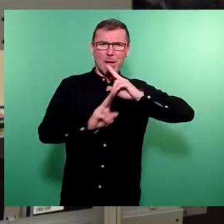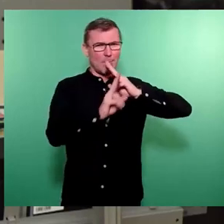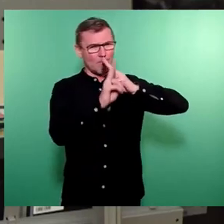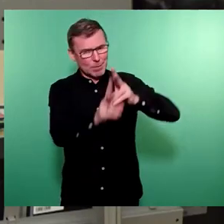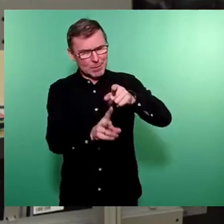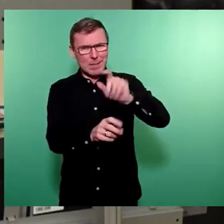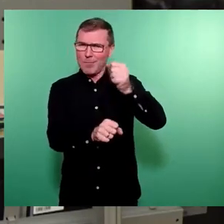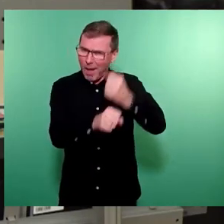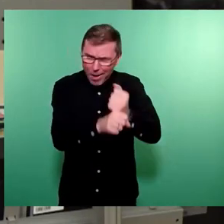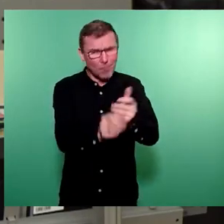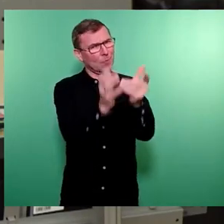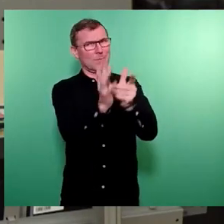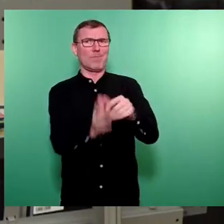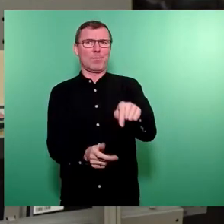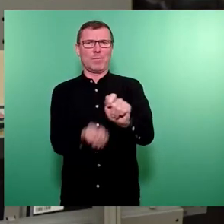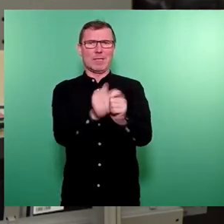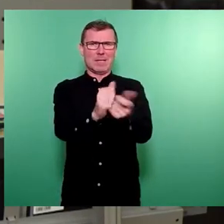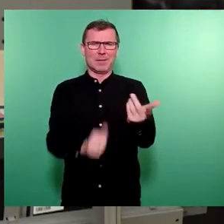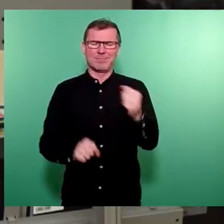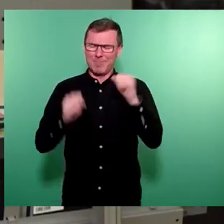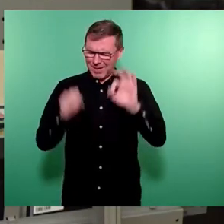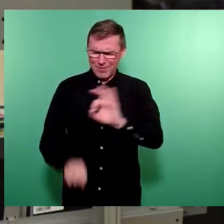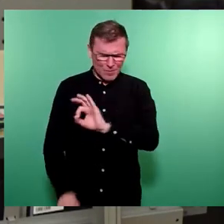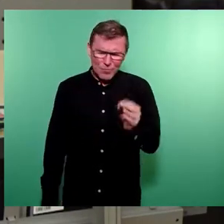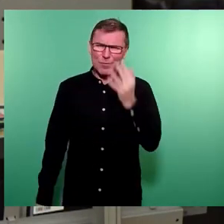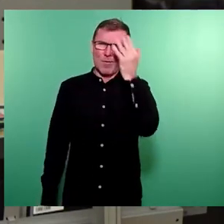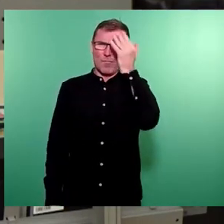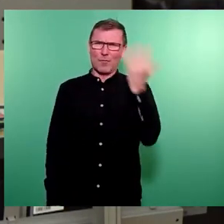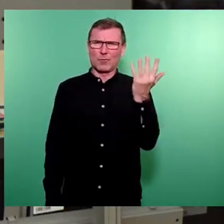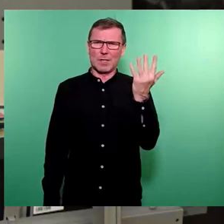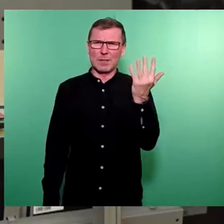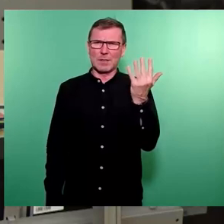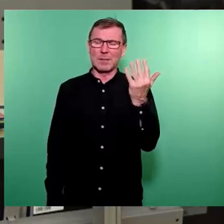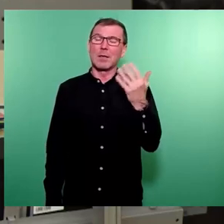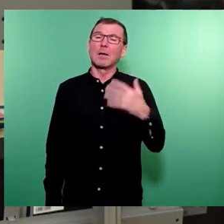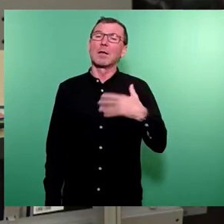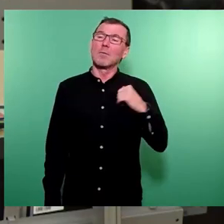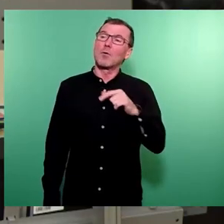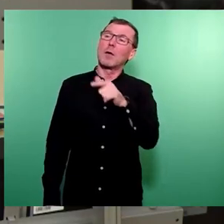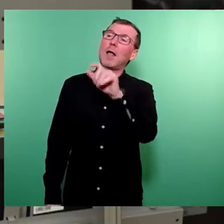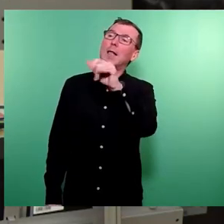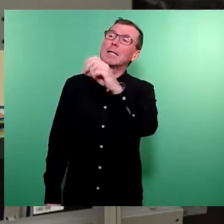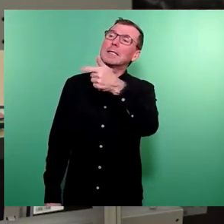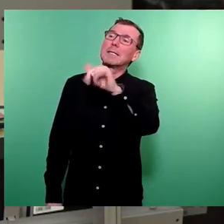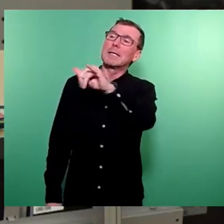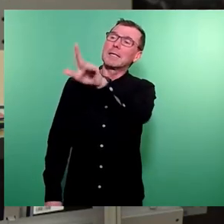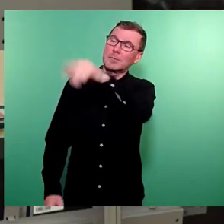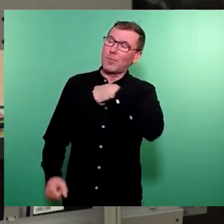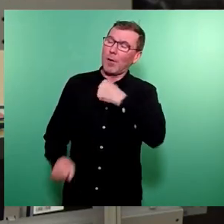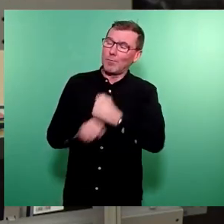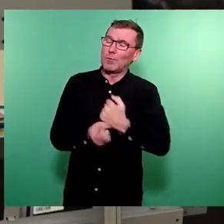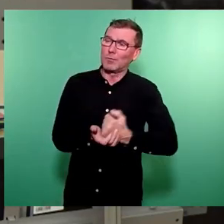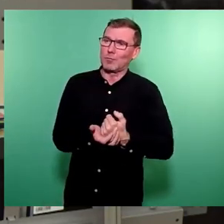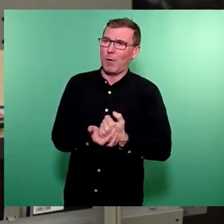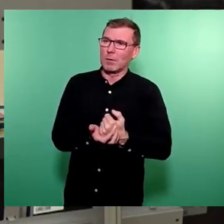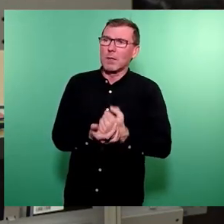dem Prüfstand. Ich kann mir sehr gut vorstellen, dass wir dort, lieber Kollege Ligti, auch sparen müssen. Und wir werden, ich schäume mich auch nie vor dieser